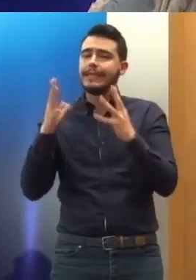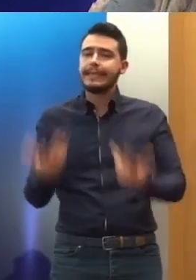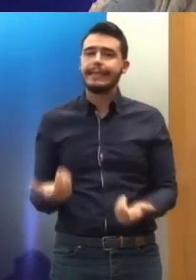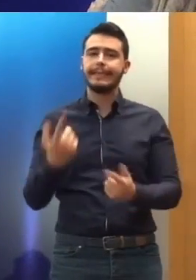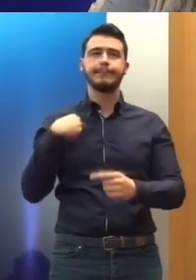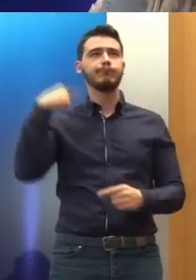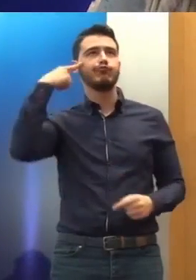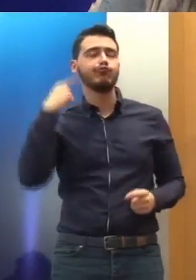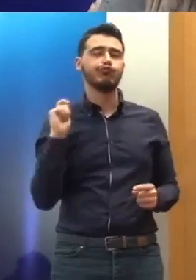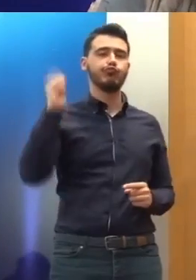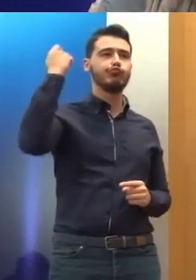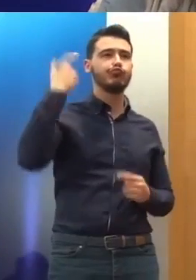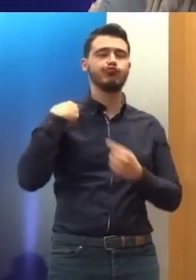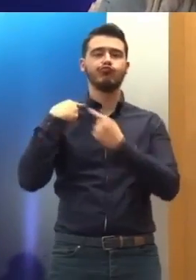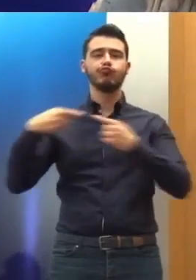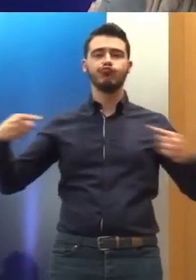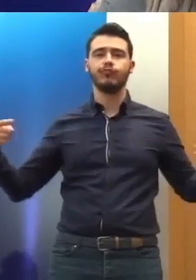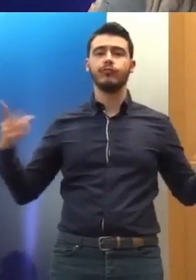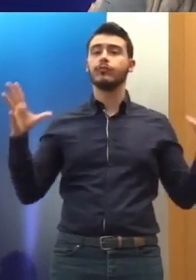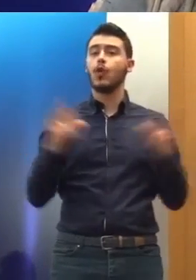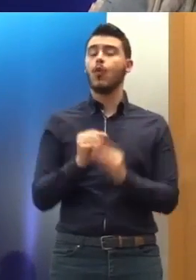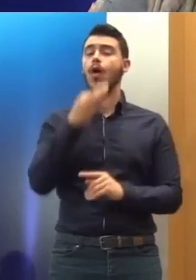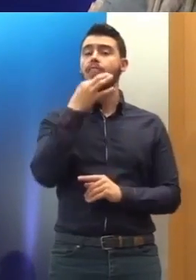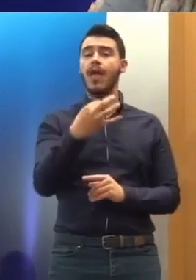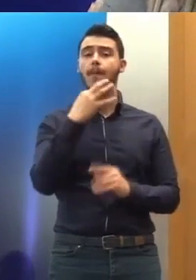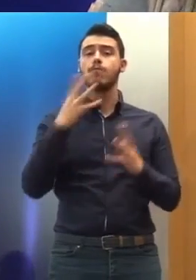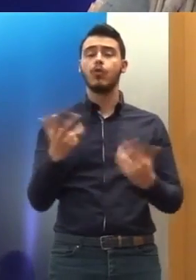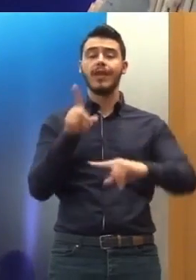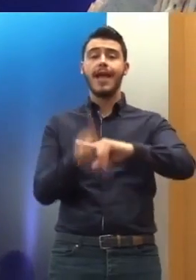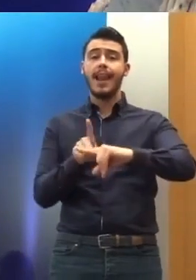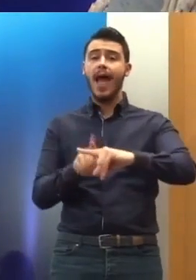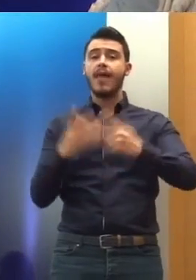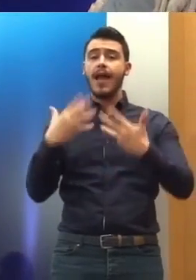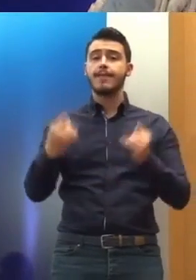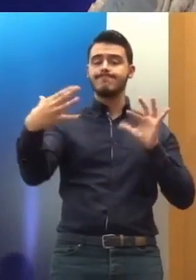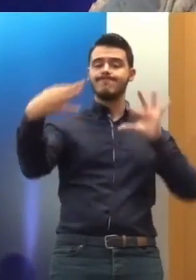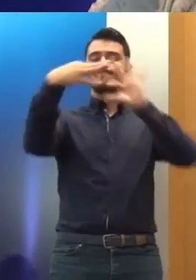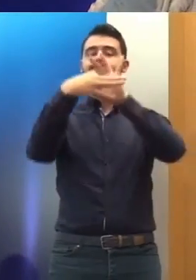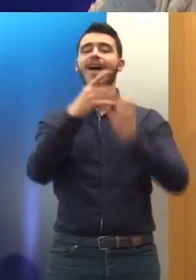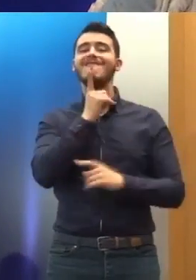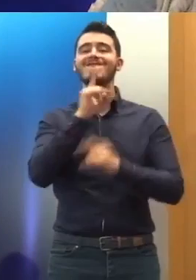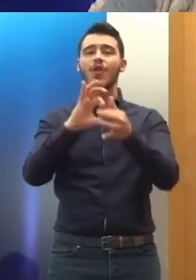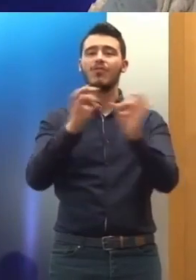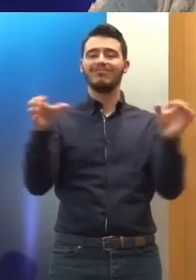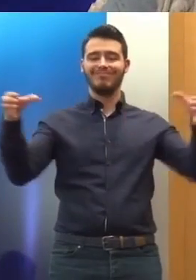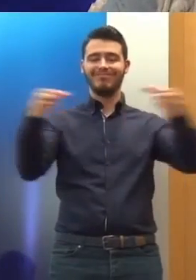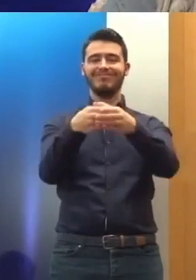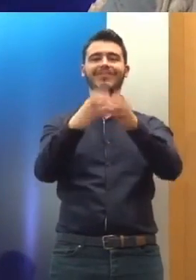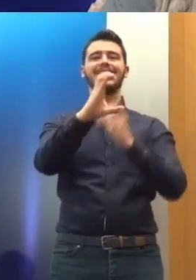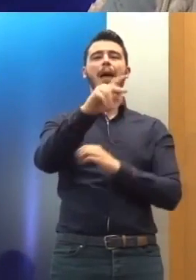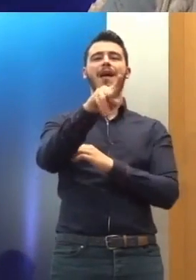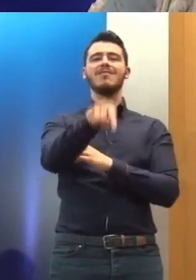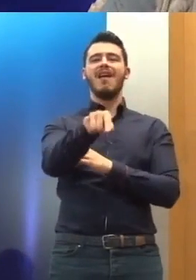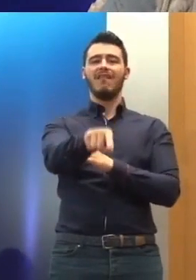Και θα μιλήσω για τις σχέσεις της χώρας μας με την Επιτροπή αυτή, όσον αφορά, βέβαια, την